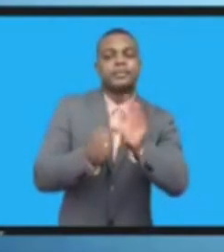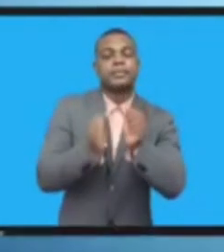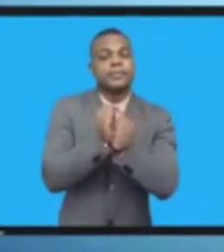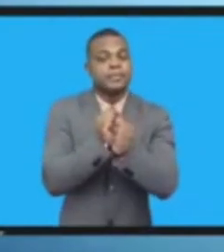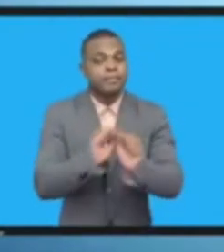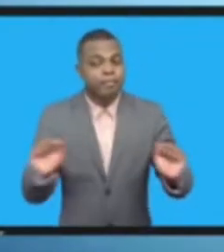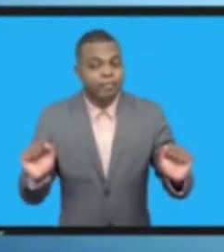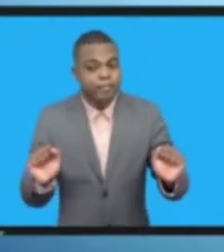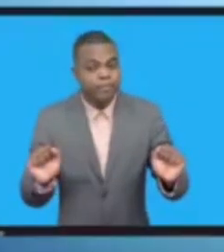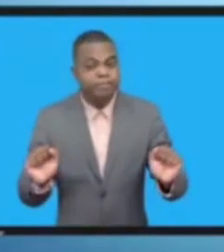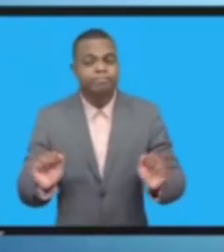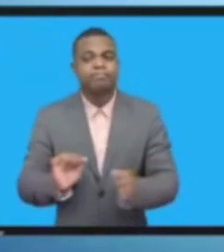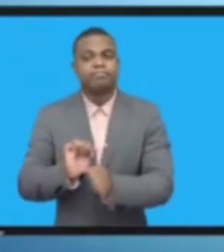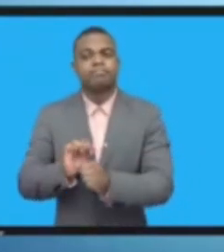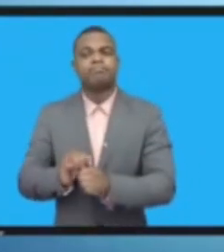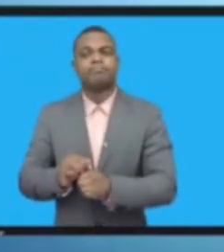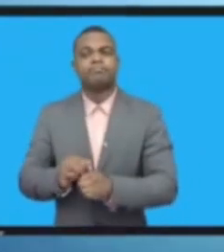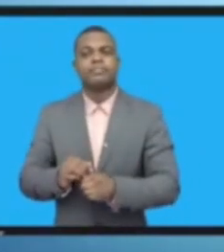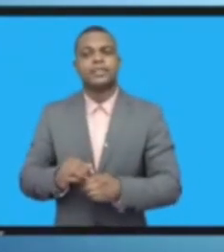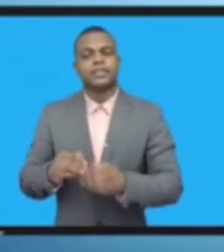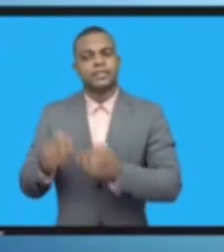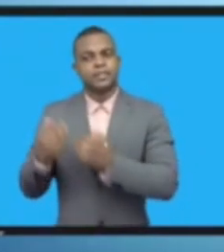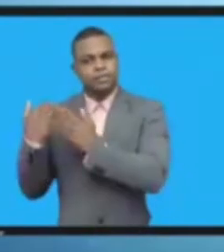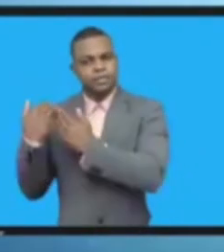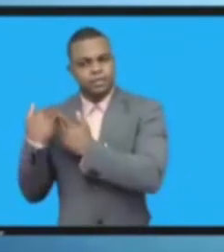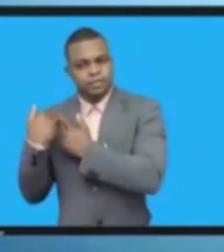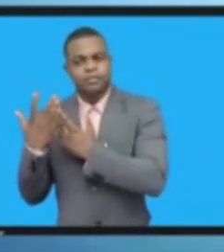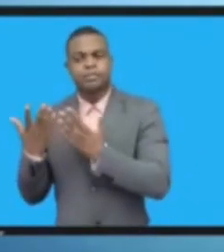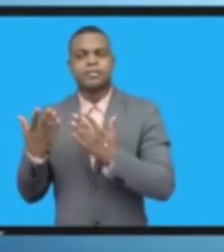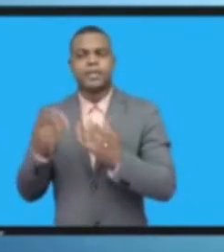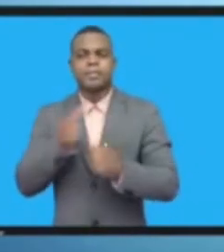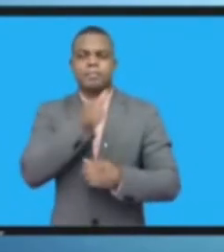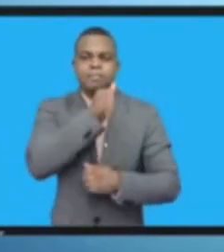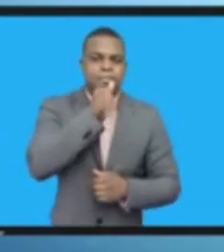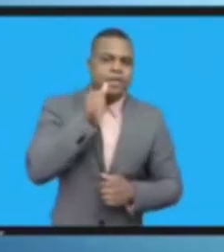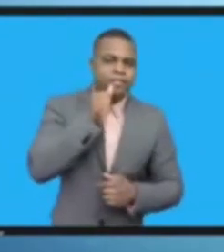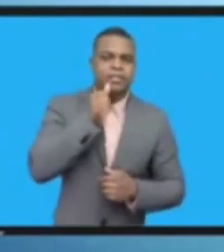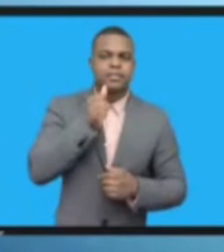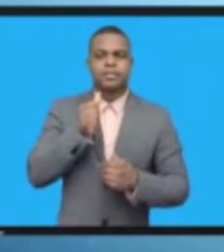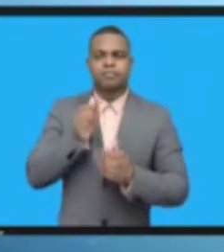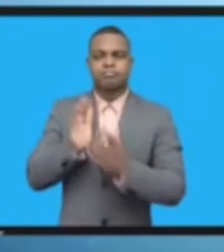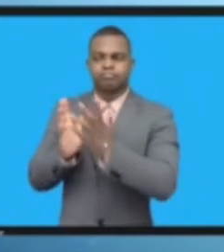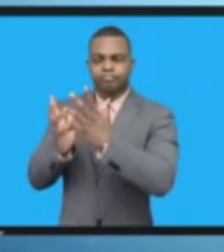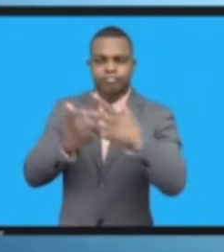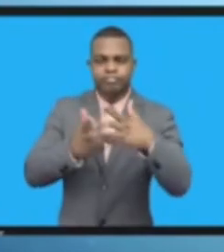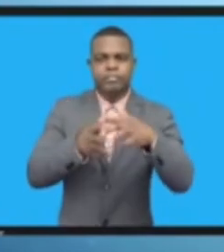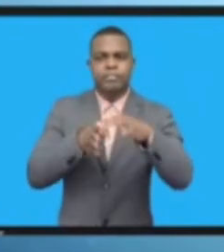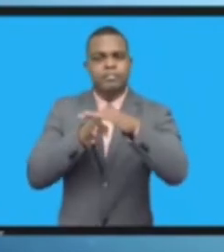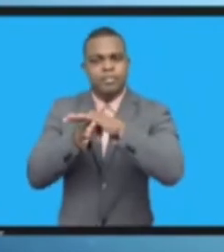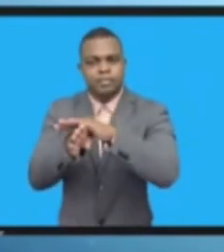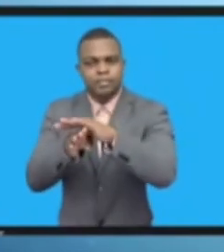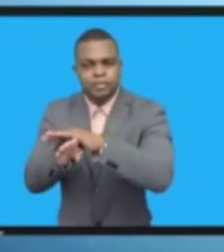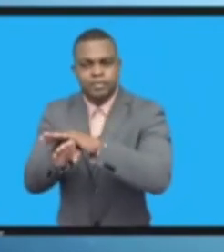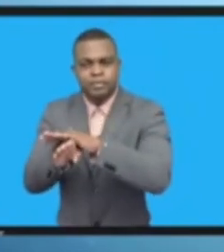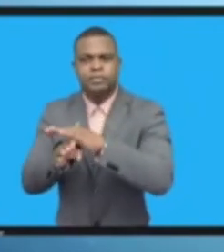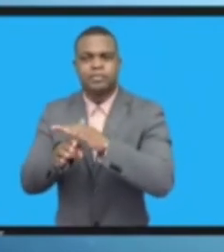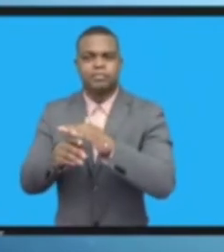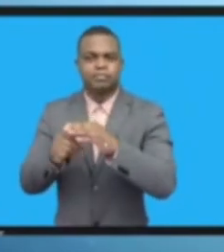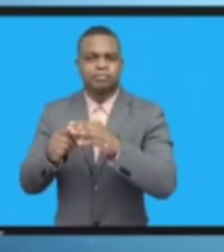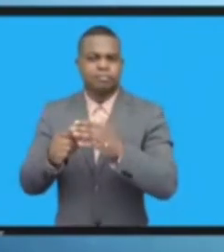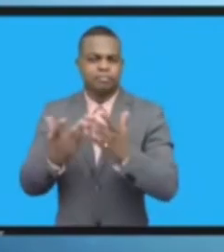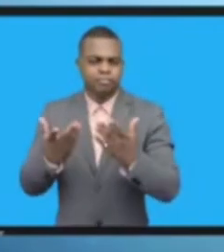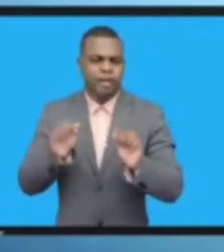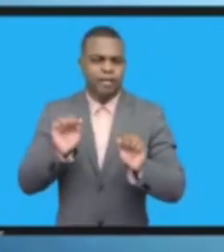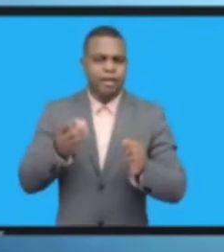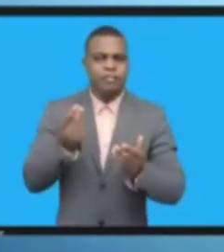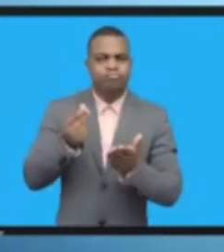والأمن والخصوصية والفائدة وإمكانية الوصول في و الكلفة